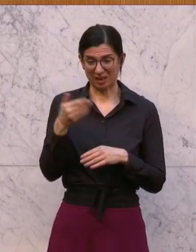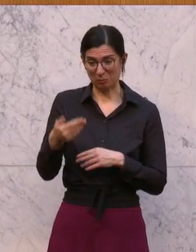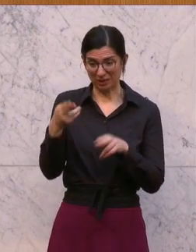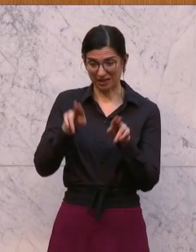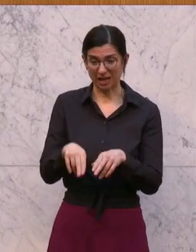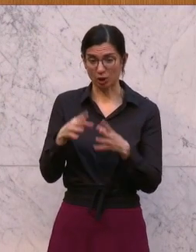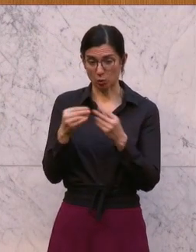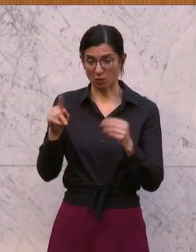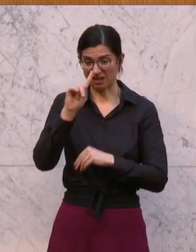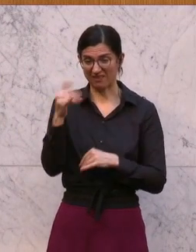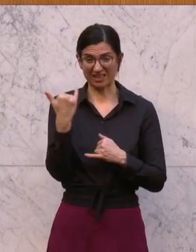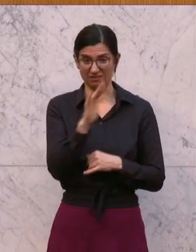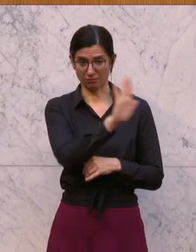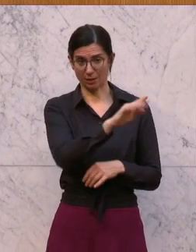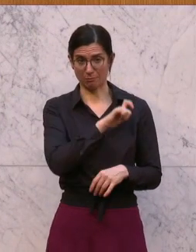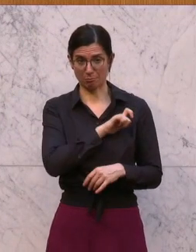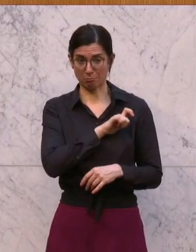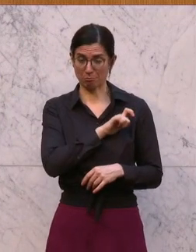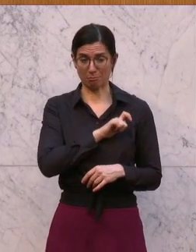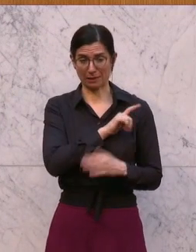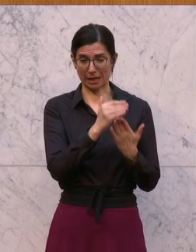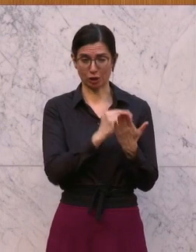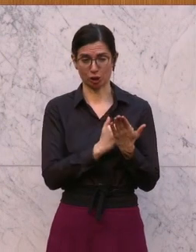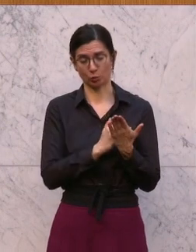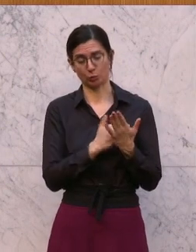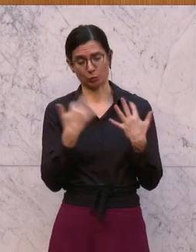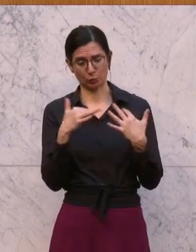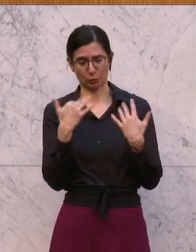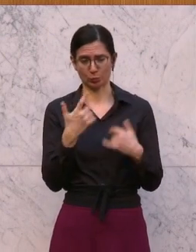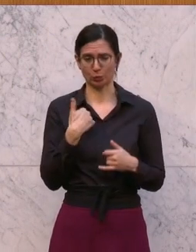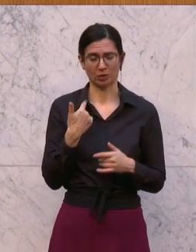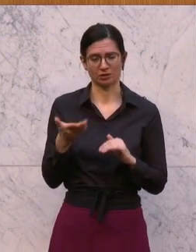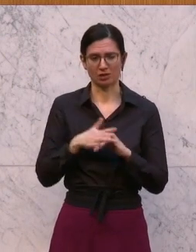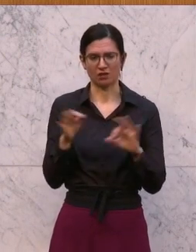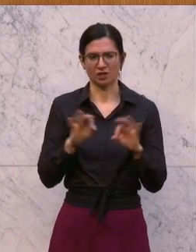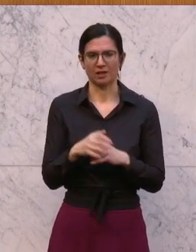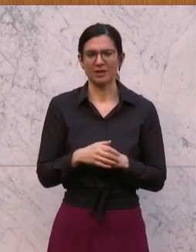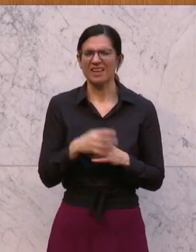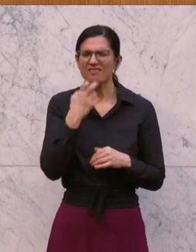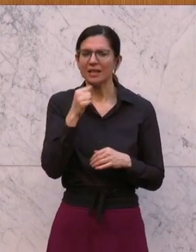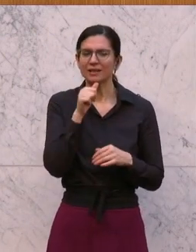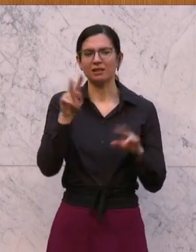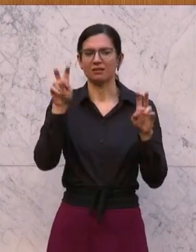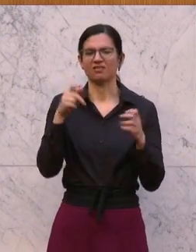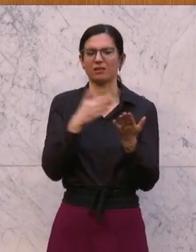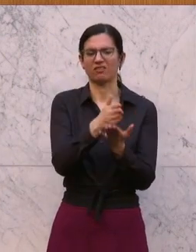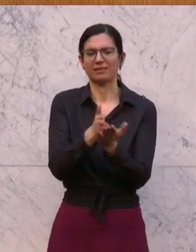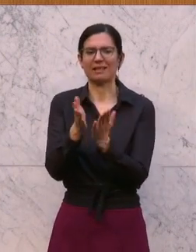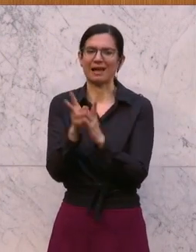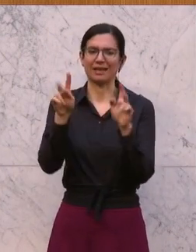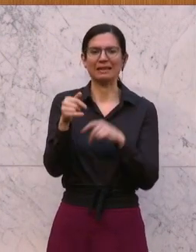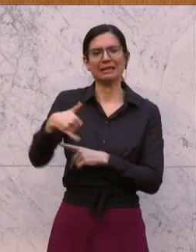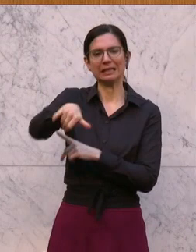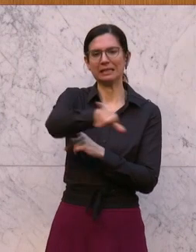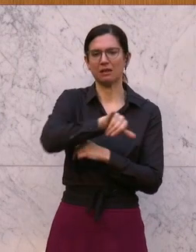Wahl auch im Mai. Und meine geschätzten Damen und Herren, uns ist es wichtig, dass wir nicht mit der Gießgarne hier arbeiten, sondern dass wir zielgerichtet